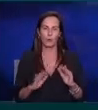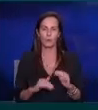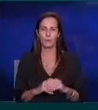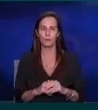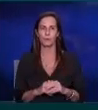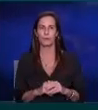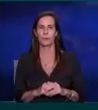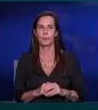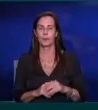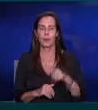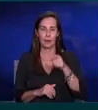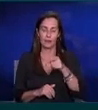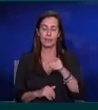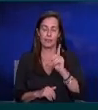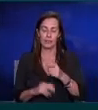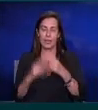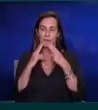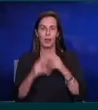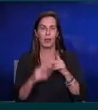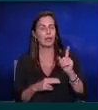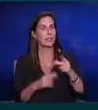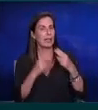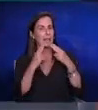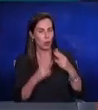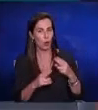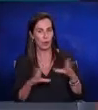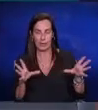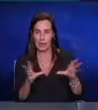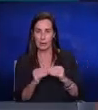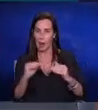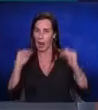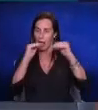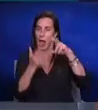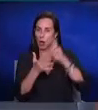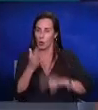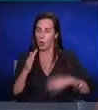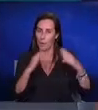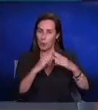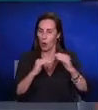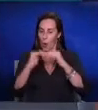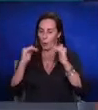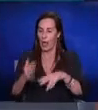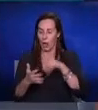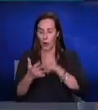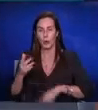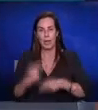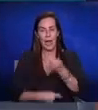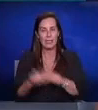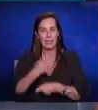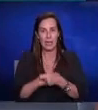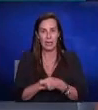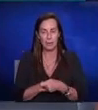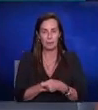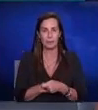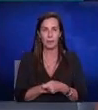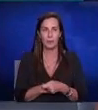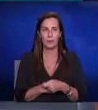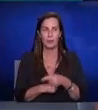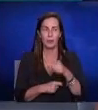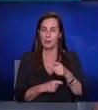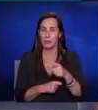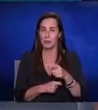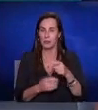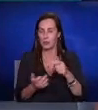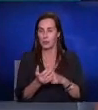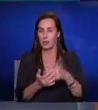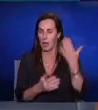חוק ההסדרים לפתור את הבעיה הזאת באמצעות העלה של הארנונה למגורים הורדה של הארנונה לעסקים הרעיון הזה הוצא מחוק ההסדרים כי היה קשה להעביר אותו